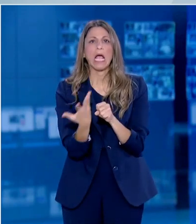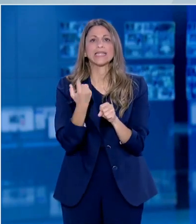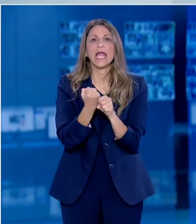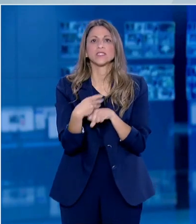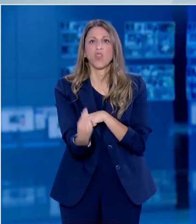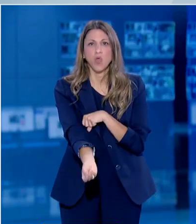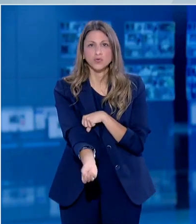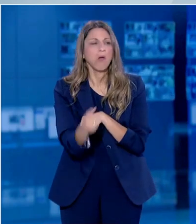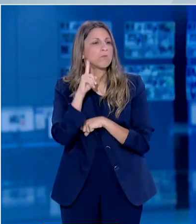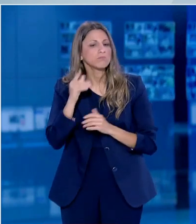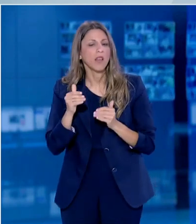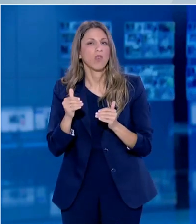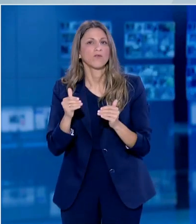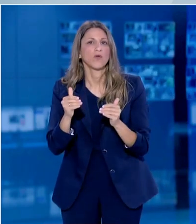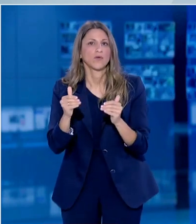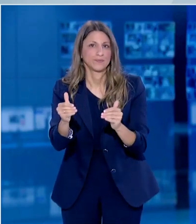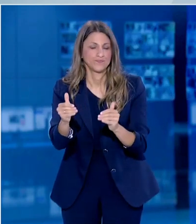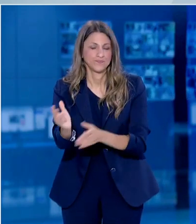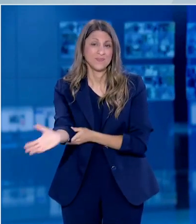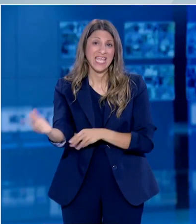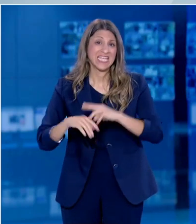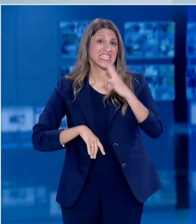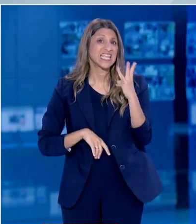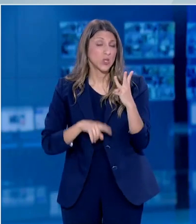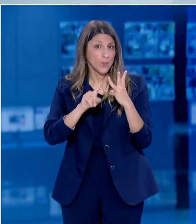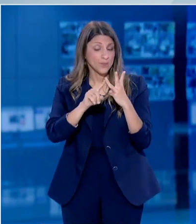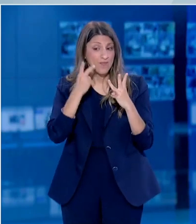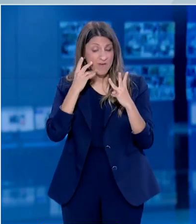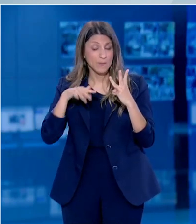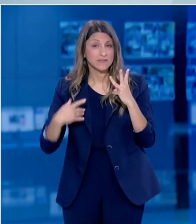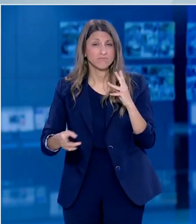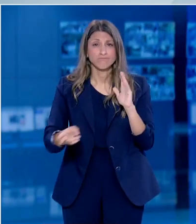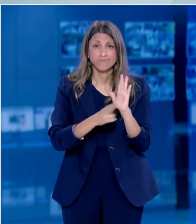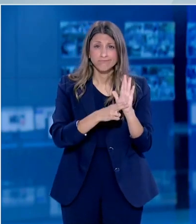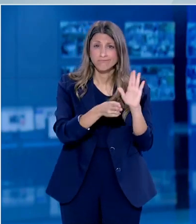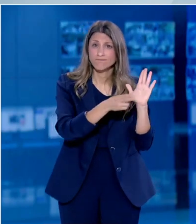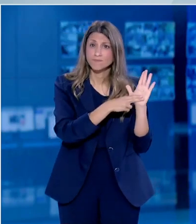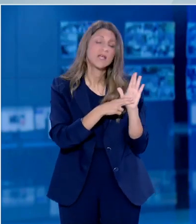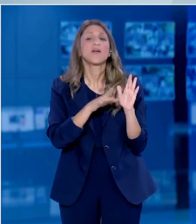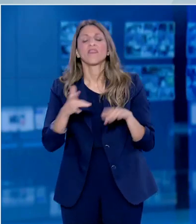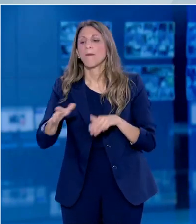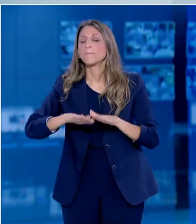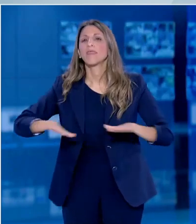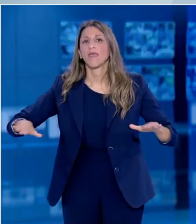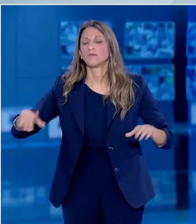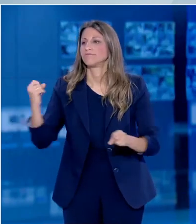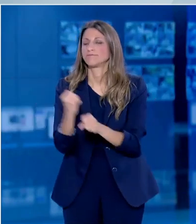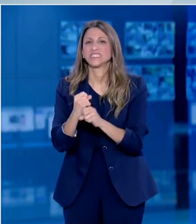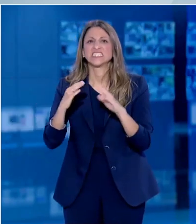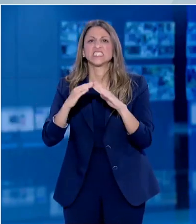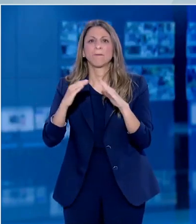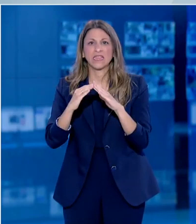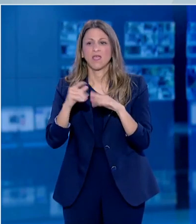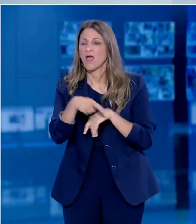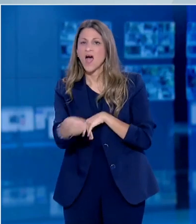Τρίτον, αναγνωρίζονται όλο και περισσότερο σημαντικές επιπτώσεις του απογορευτικού στην πνευματική και ψυχική υγεία των παιδιών με εμφάνιση